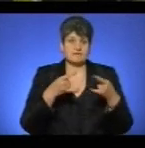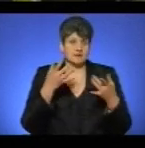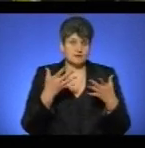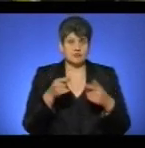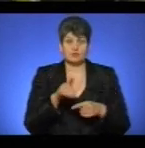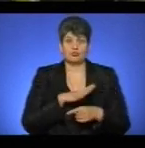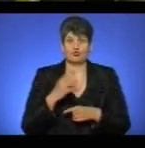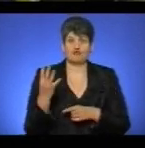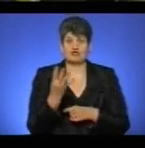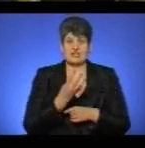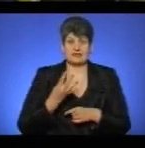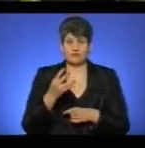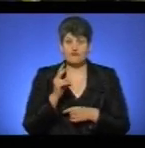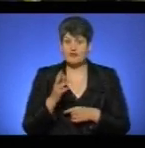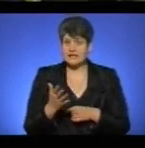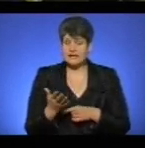їх було четверо в квартирі.